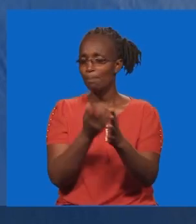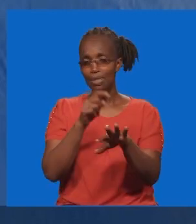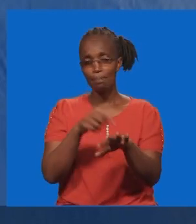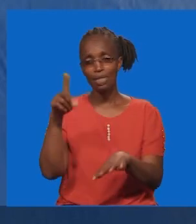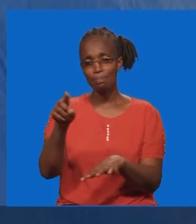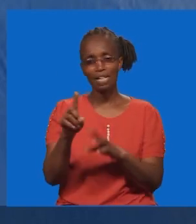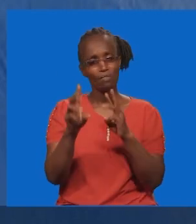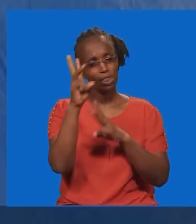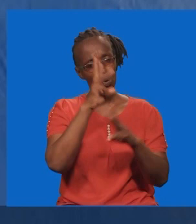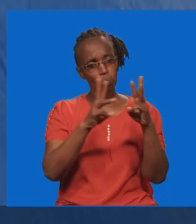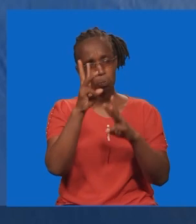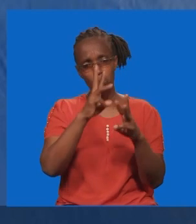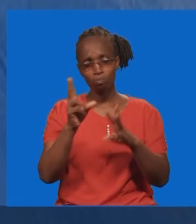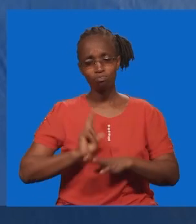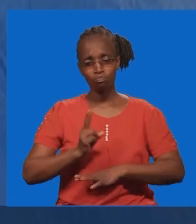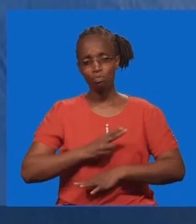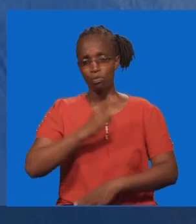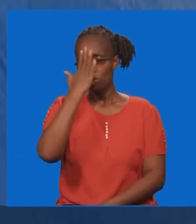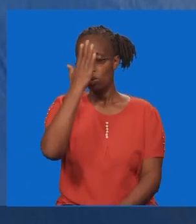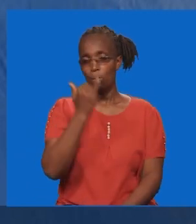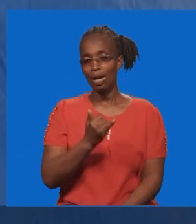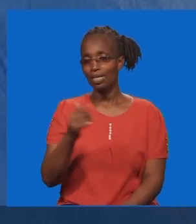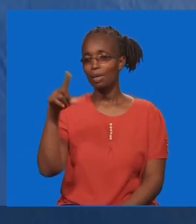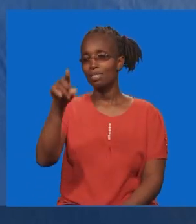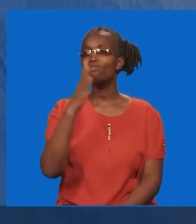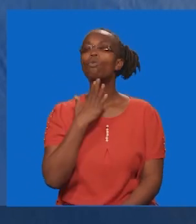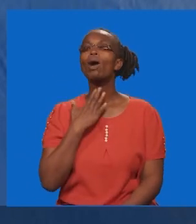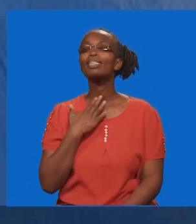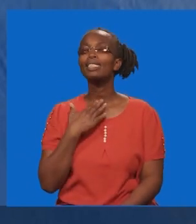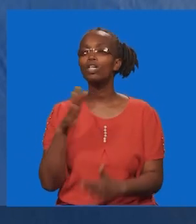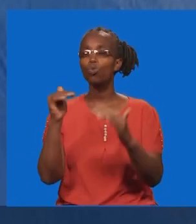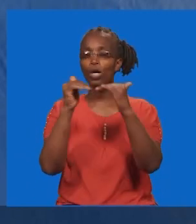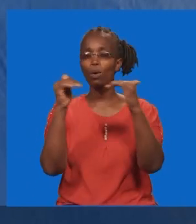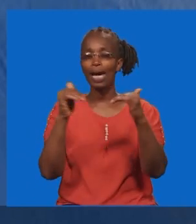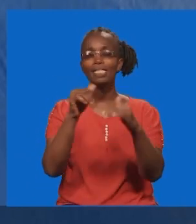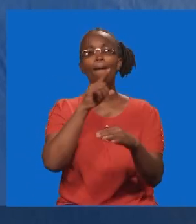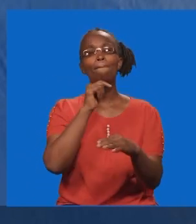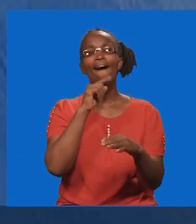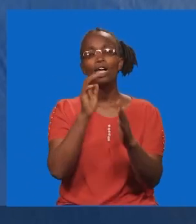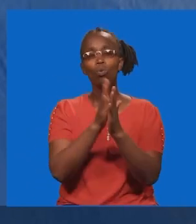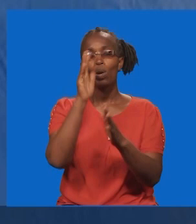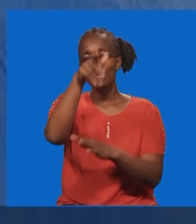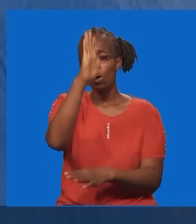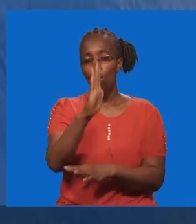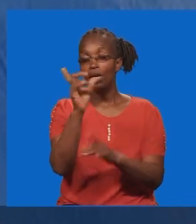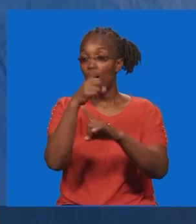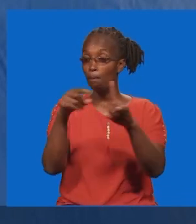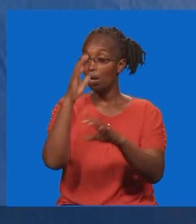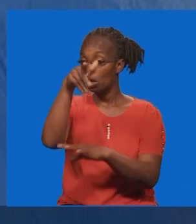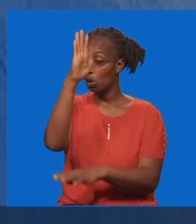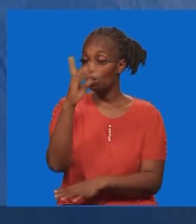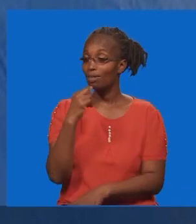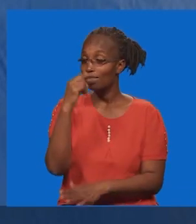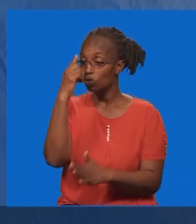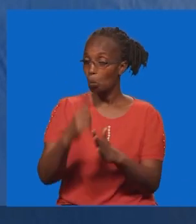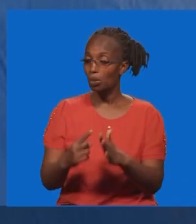wanashangaza sana kwa sababu wanamsahau mungu. Wanataka kumfananisha wanandamu na mungu. Na yo bibliai metuambia ya kwamba